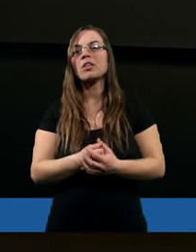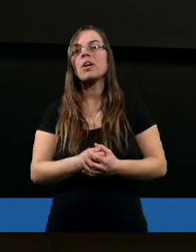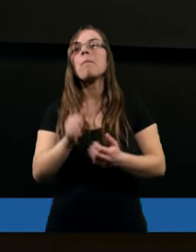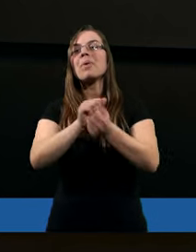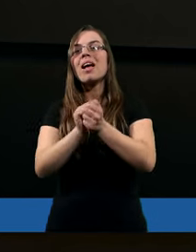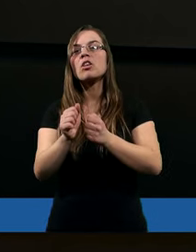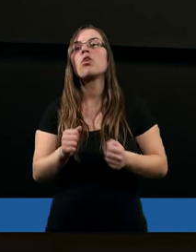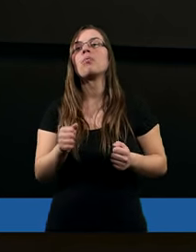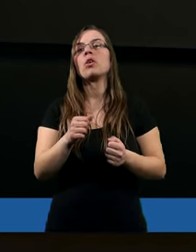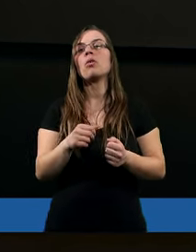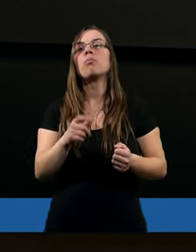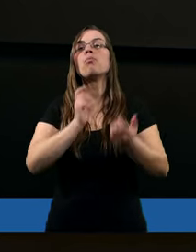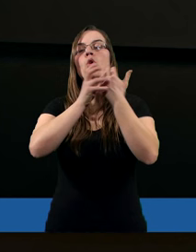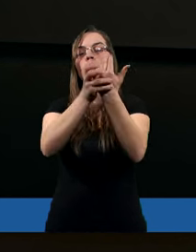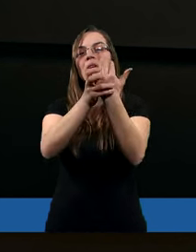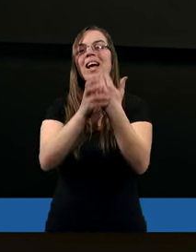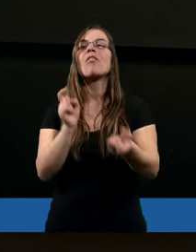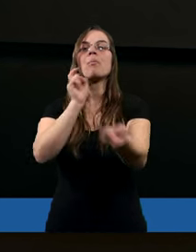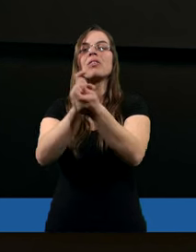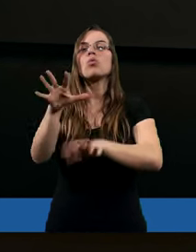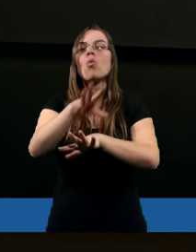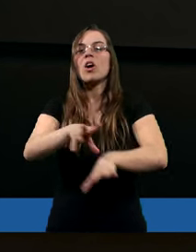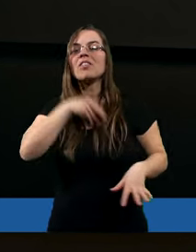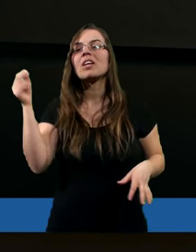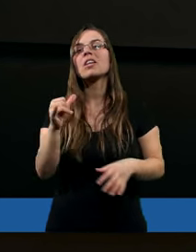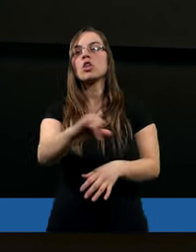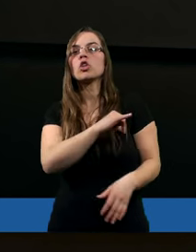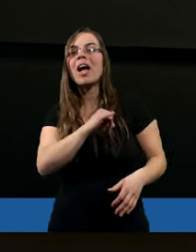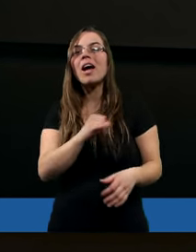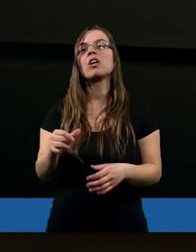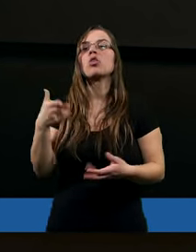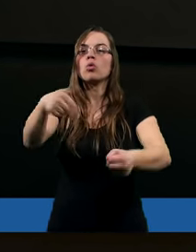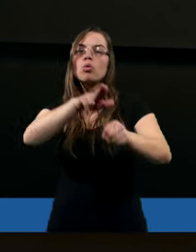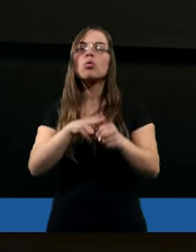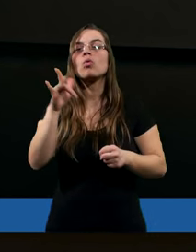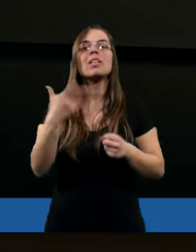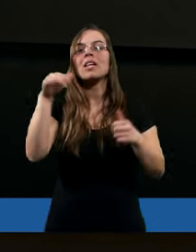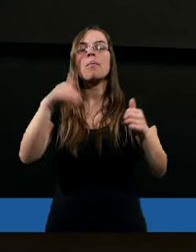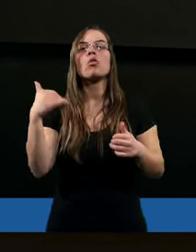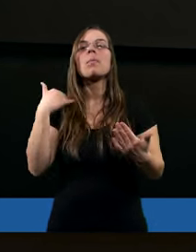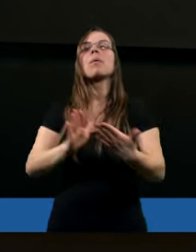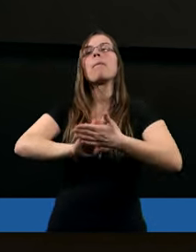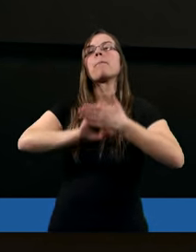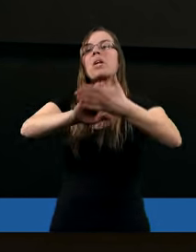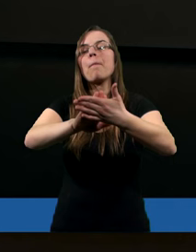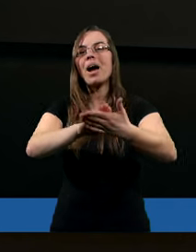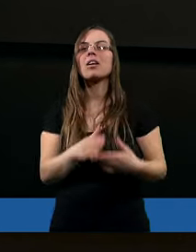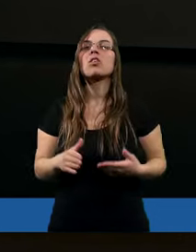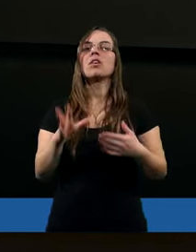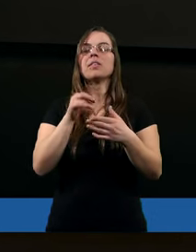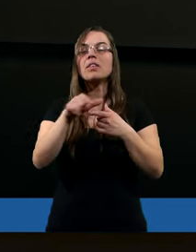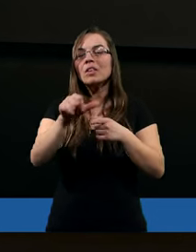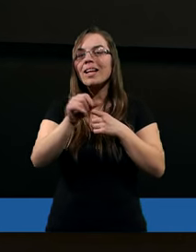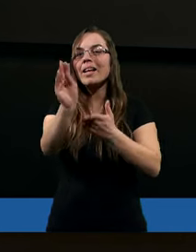mianowicie bluźnierstwo przeciwko Duchowi no i też grzech, który nie może być przebaczony, który jest